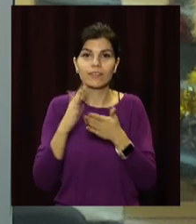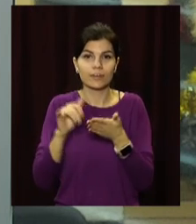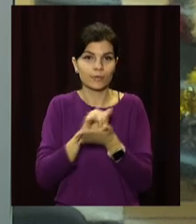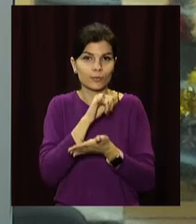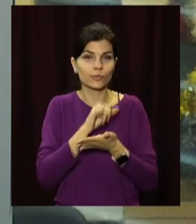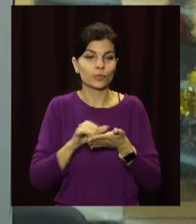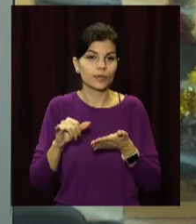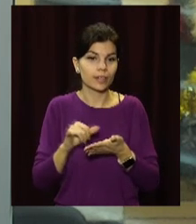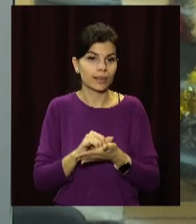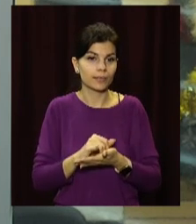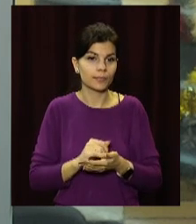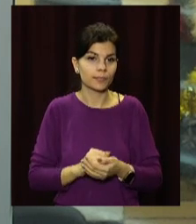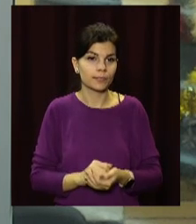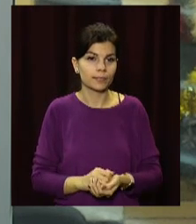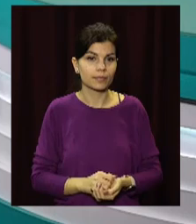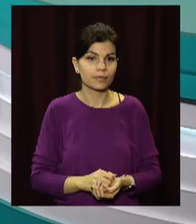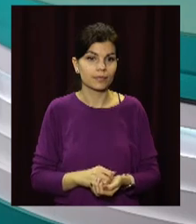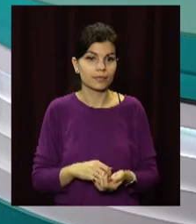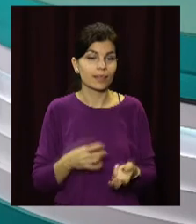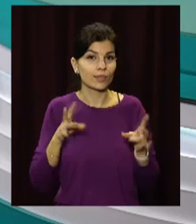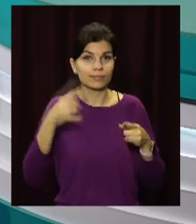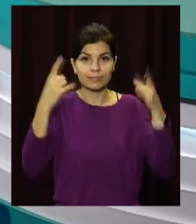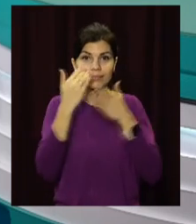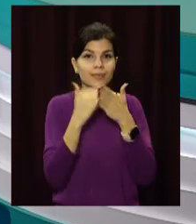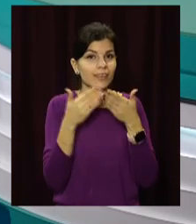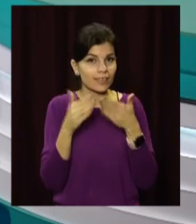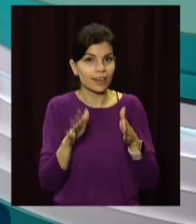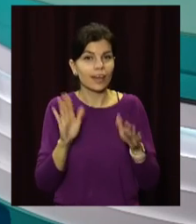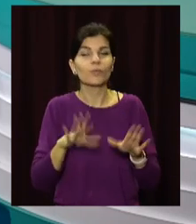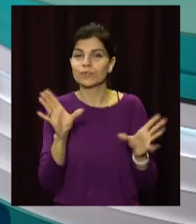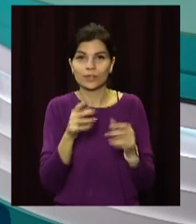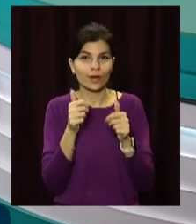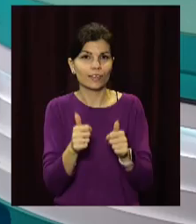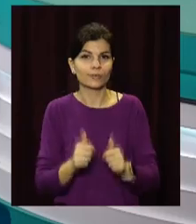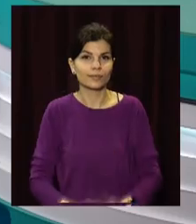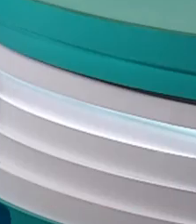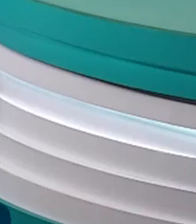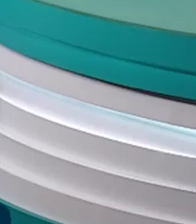мережах та на нашому ютуб-каналі. Залишайтеся з відкритим і на все добре.